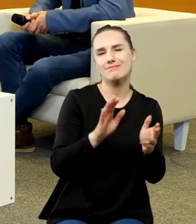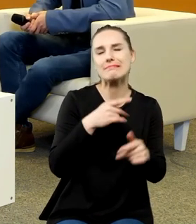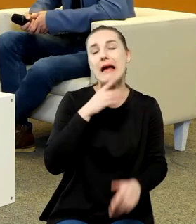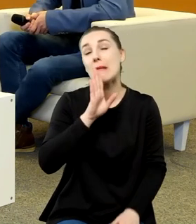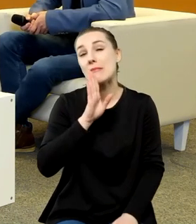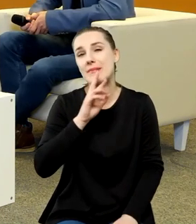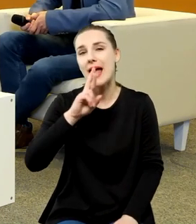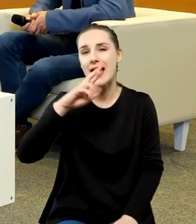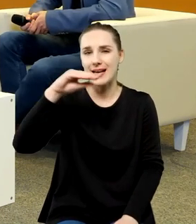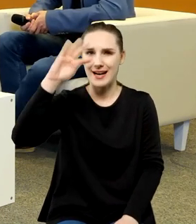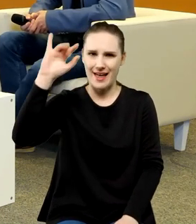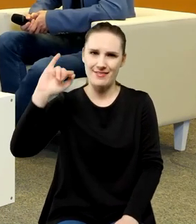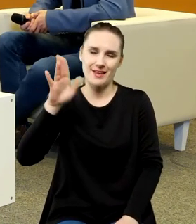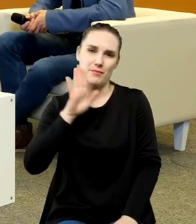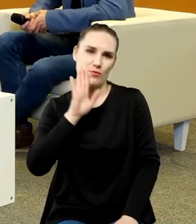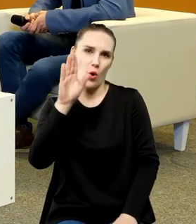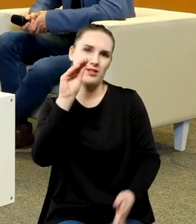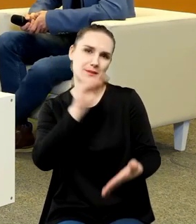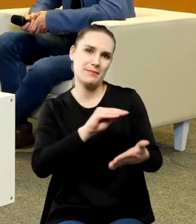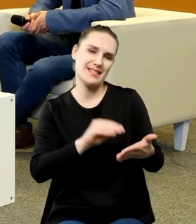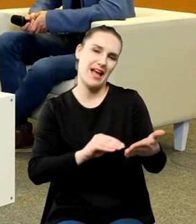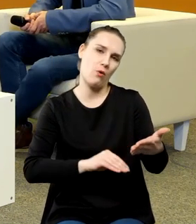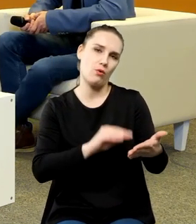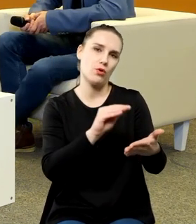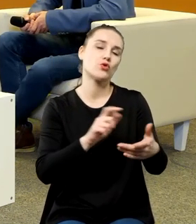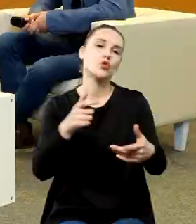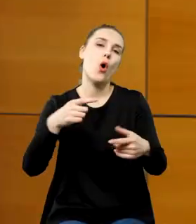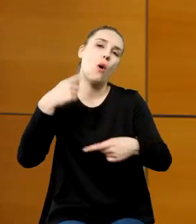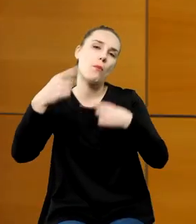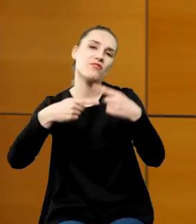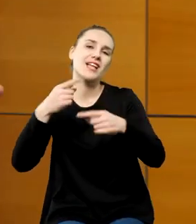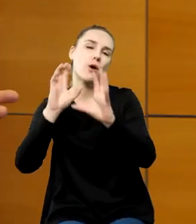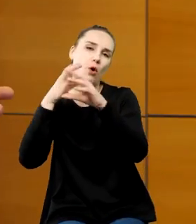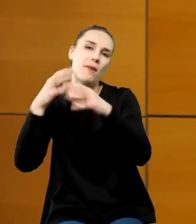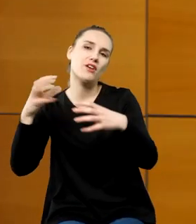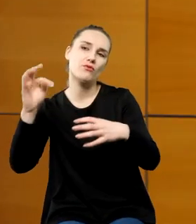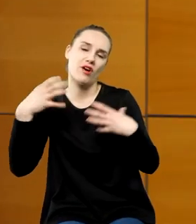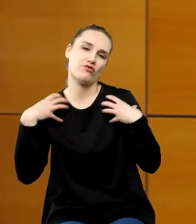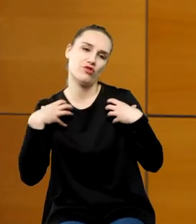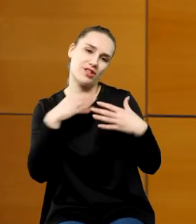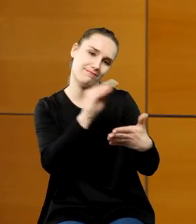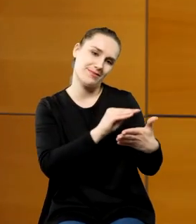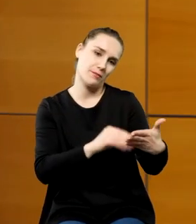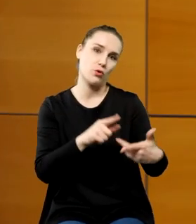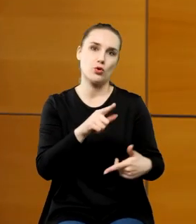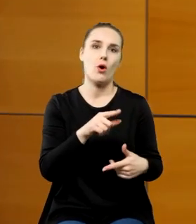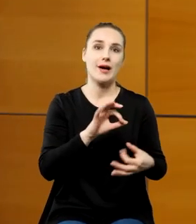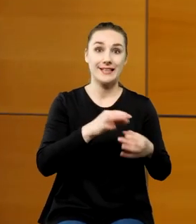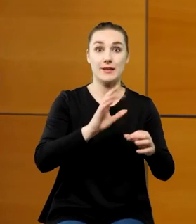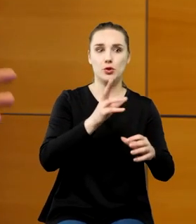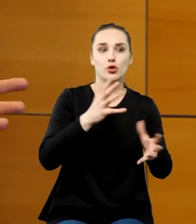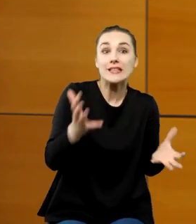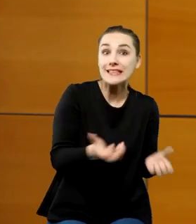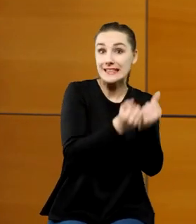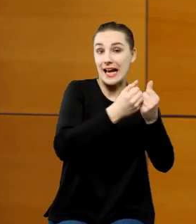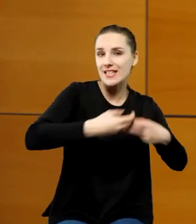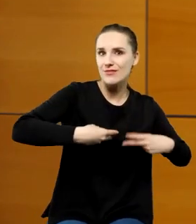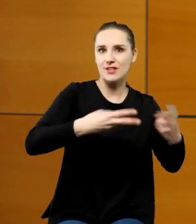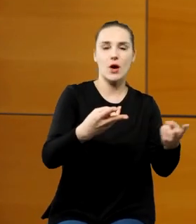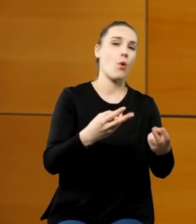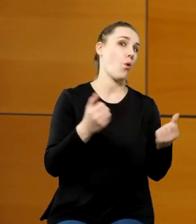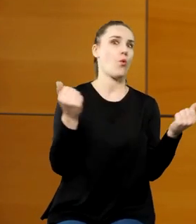spisał jakieś notatki właśnie z opowieści Kopernika o swoim życiu i to byłaby sensacyjna biografia, gdyby ją ktoś odnalazł, ale